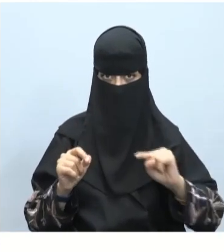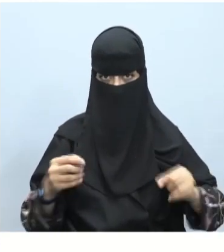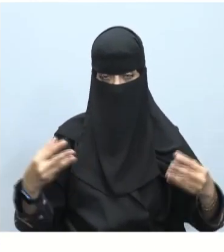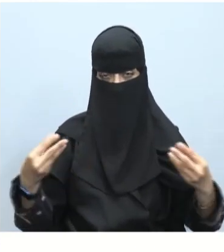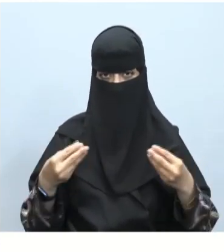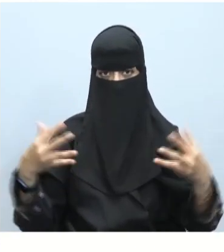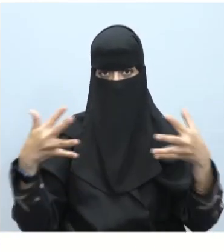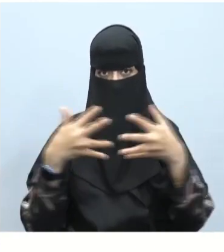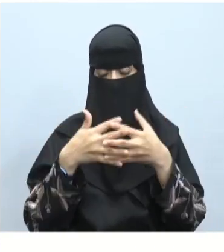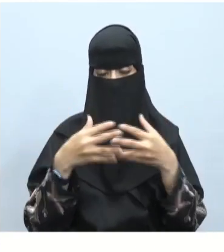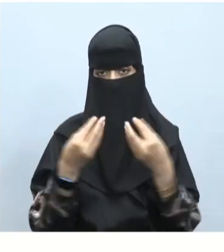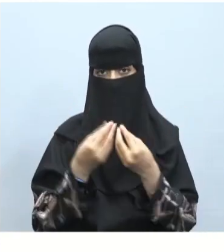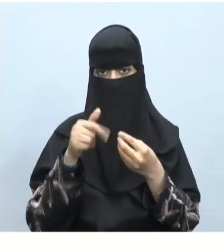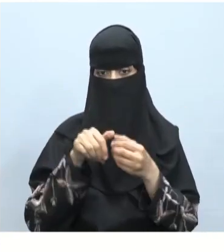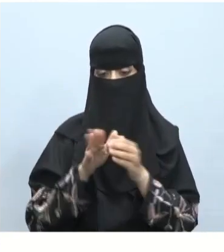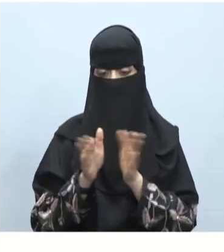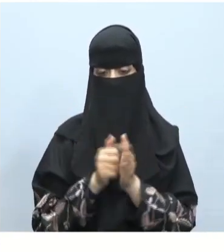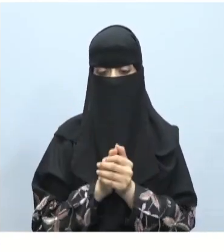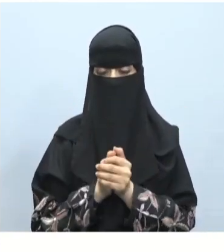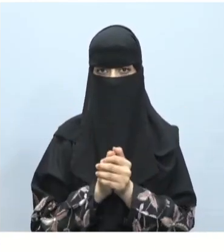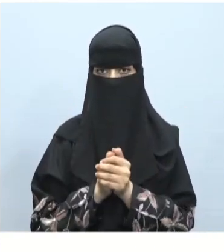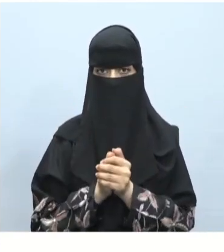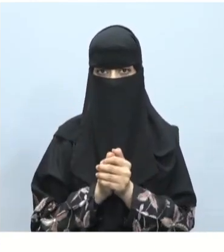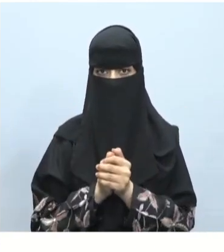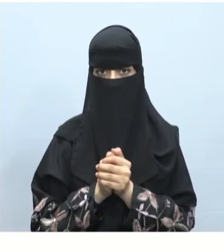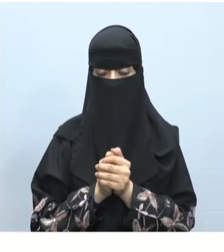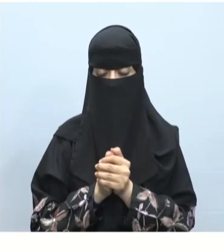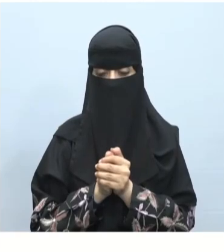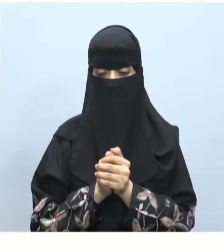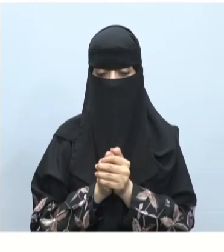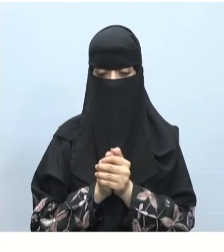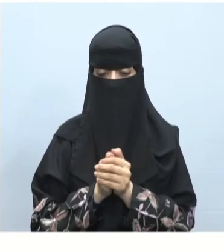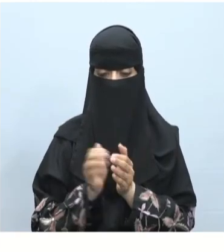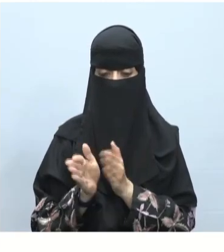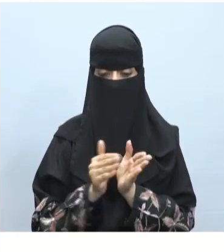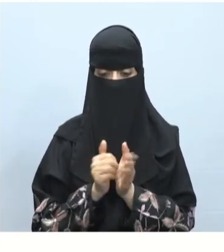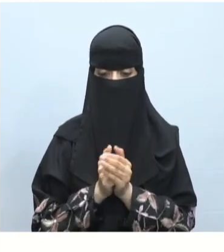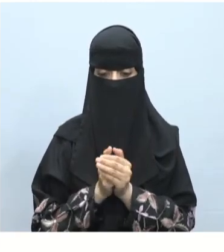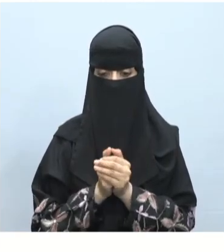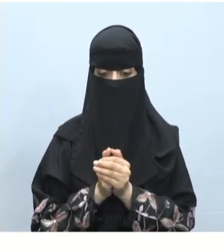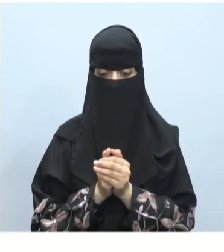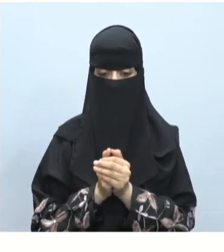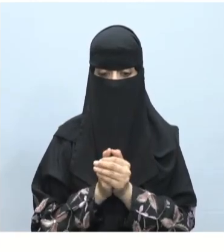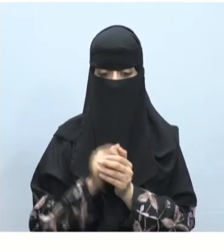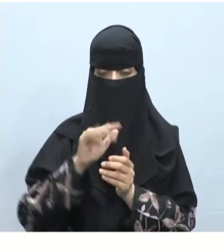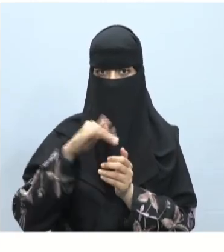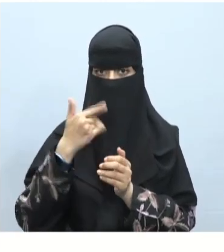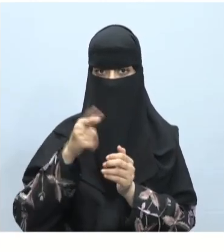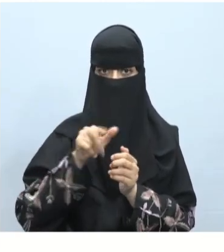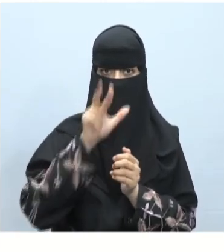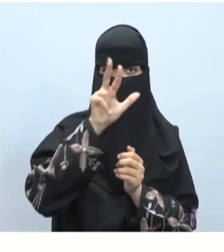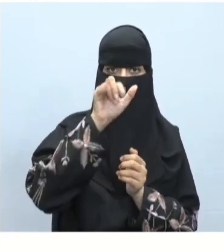النص الجديد وإفلاته في مربع النص السابق ومن ثم نقوم